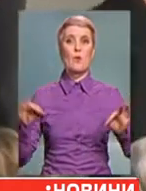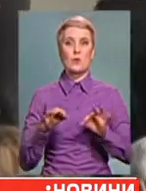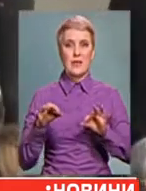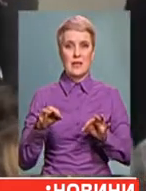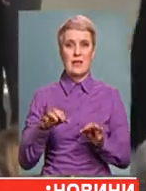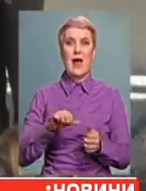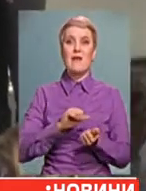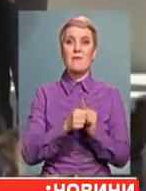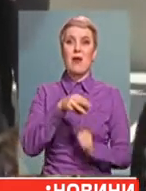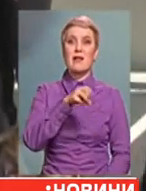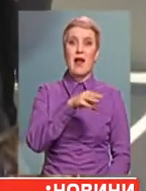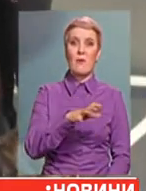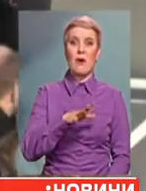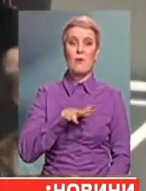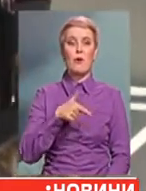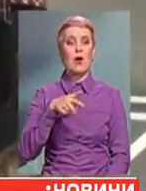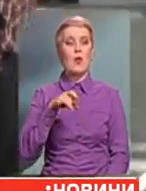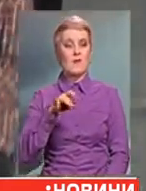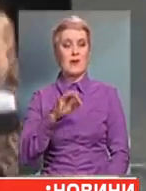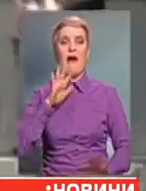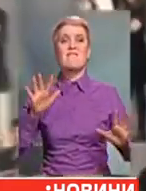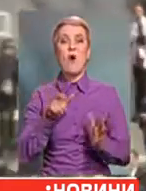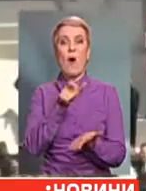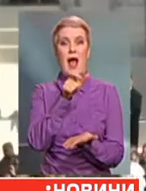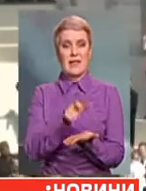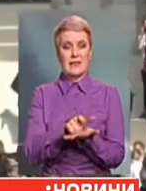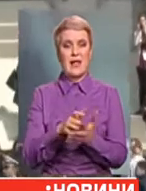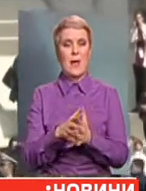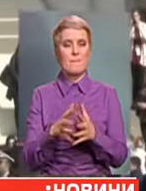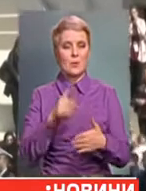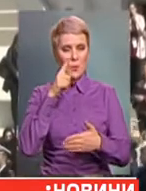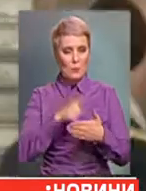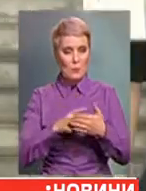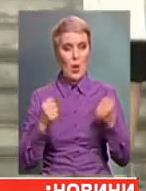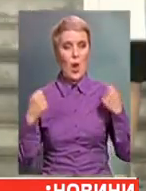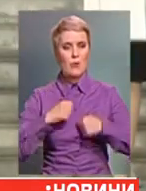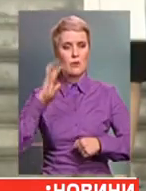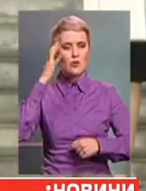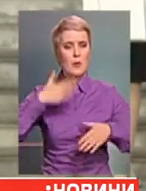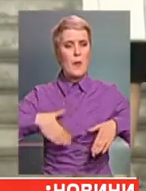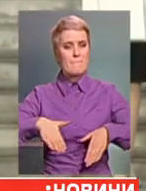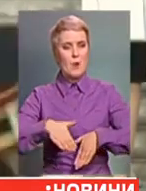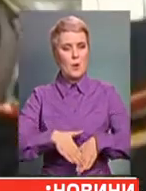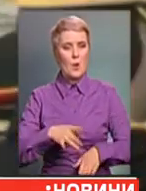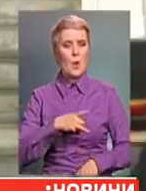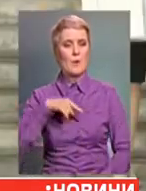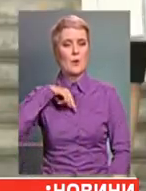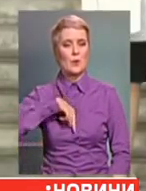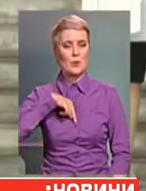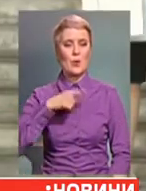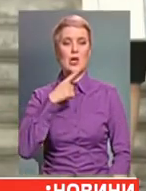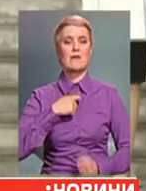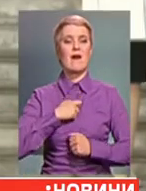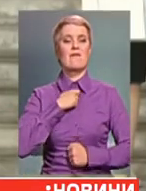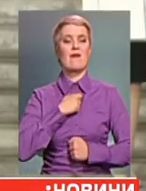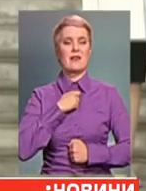вокаліст гурту сухопутних військ Грег Ловері. Для більшої переконливості вдягнув чорне пальто, білу сорочку і червону кроватку